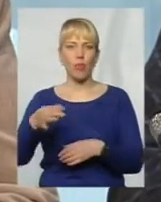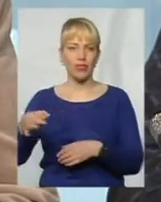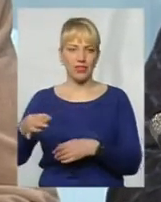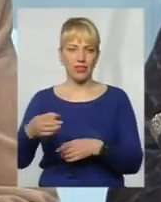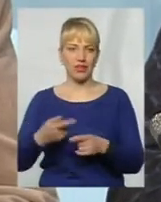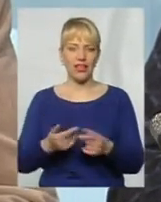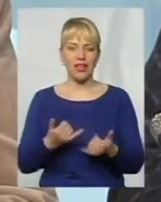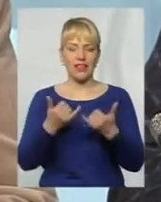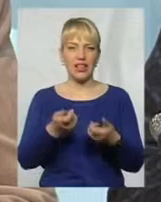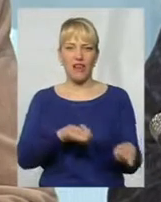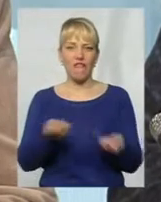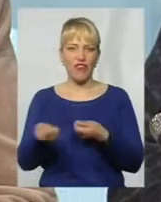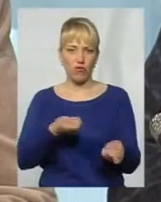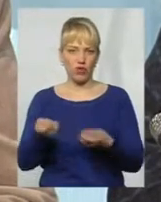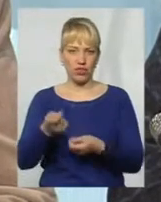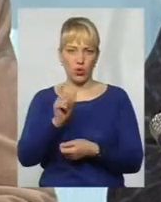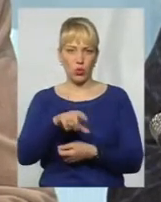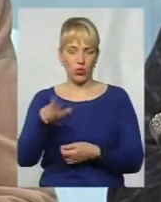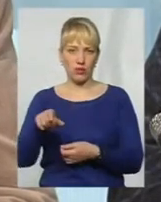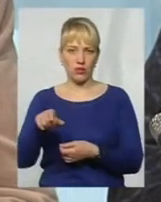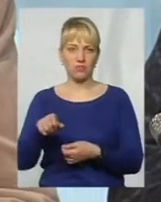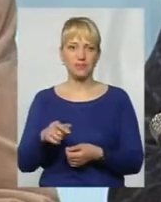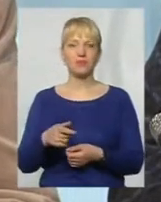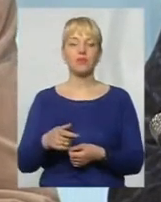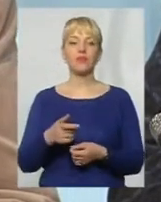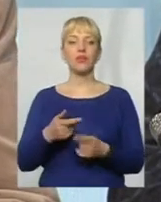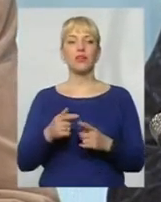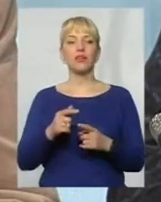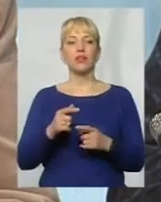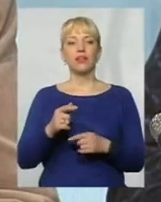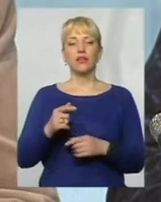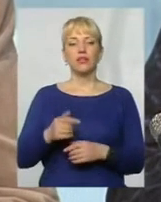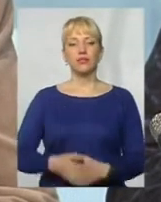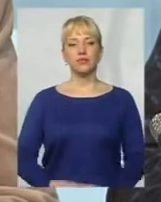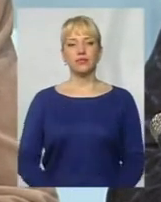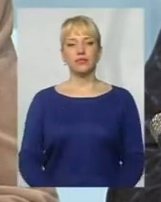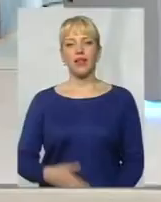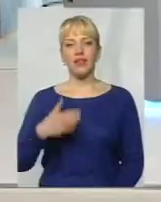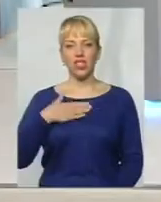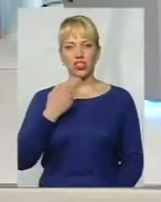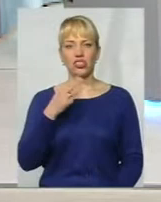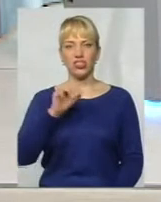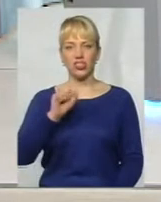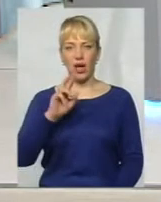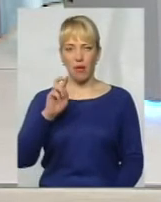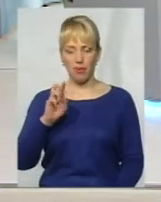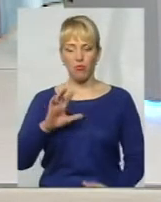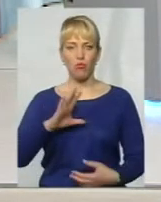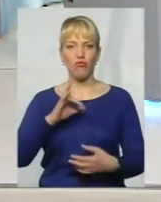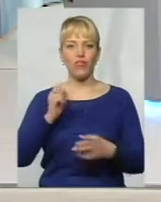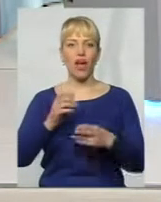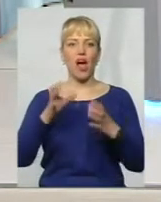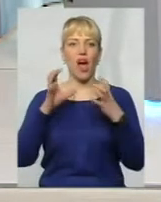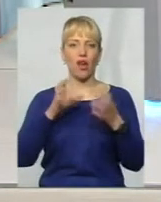вивозки населення. Коли штаб нас розміщався на автовокзалі в Чорнобилі,